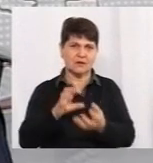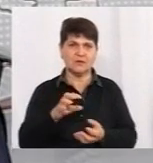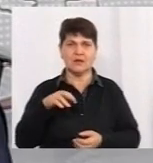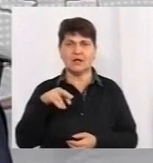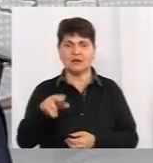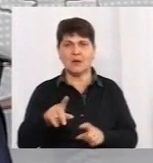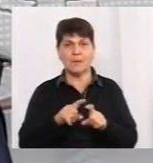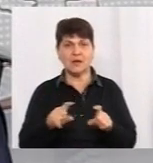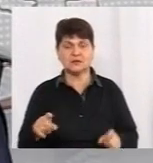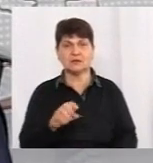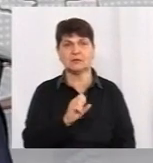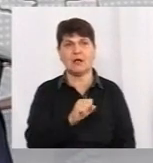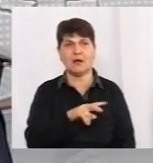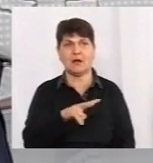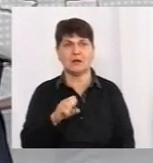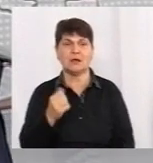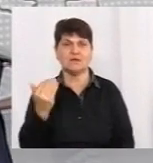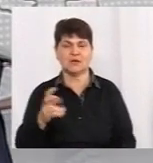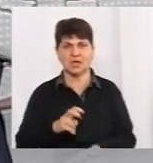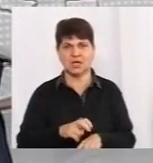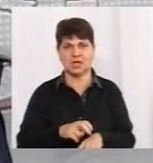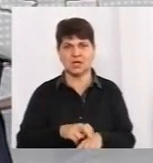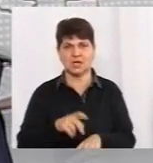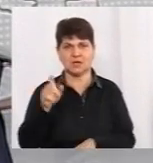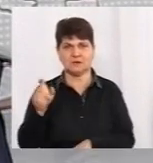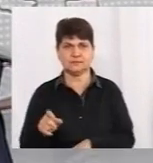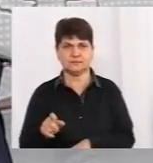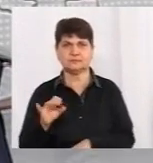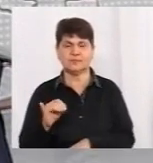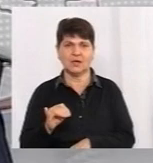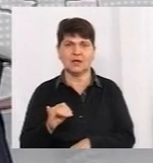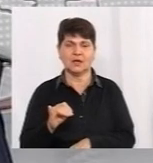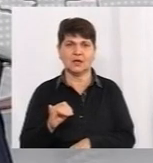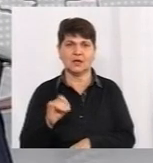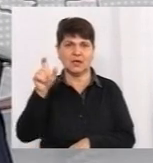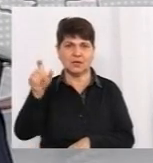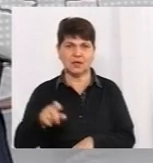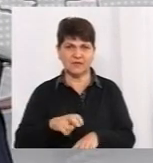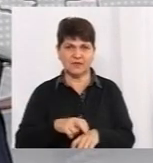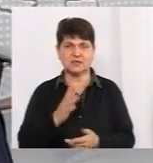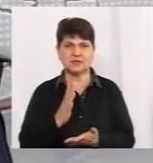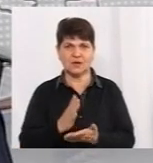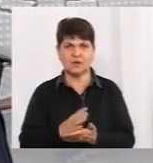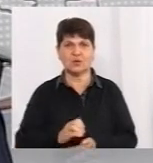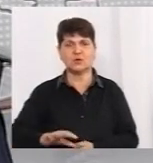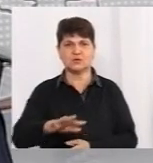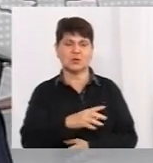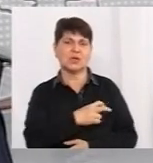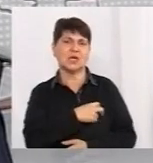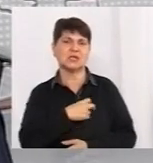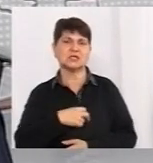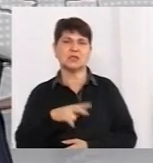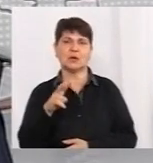але він лікар. І він знаходиться в зоні ризику.